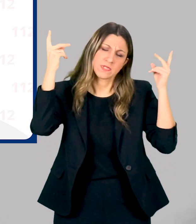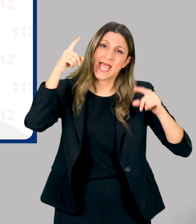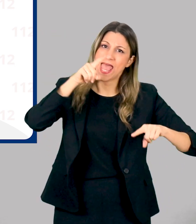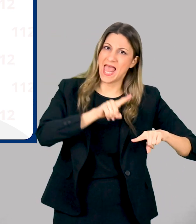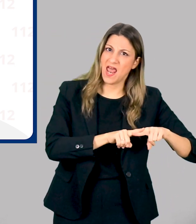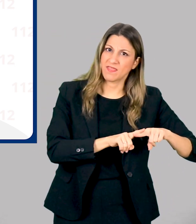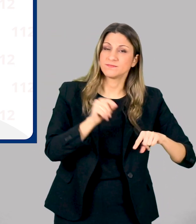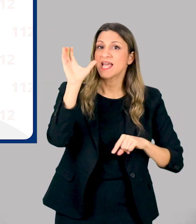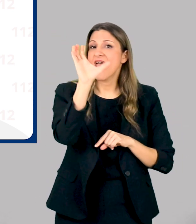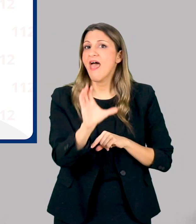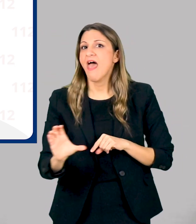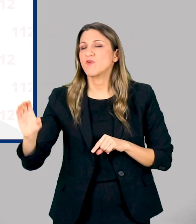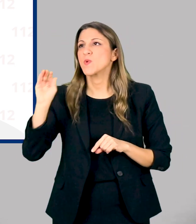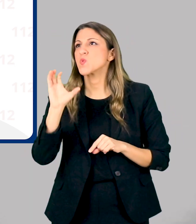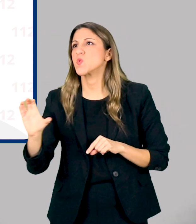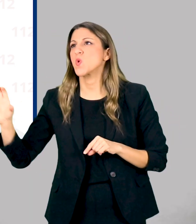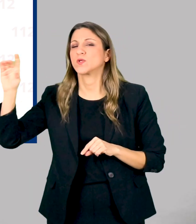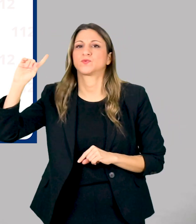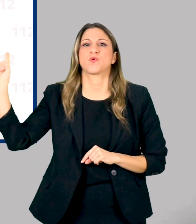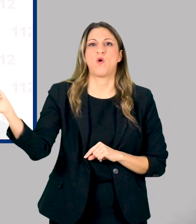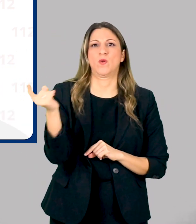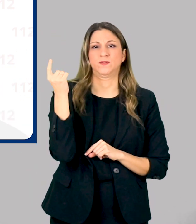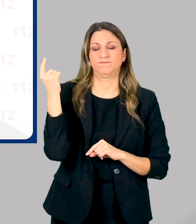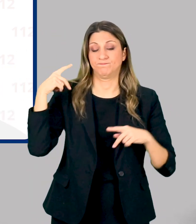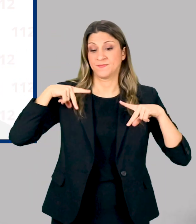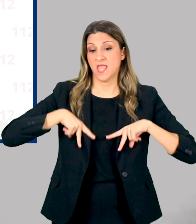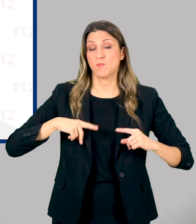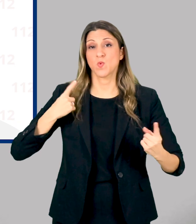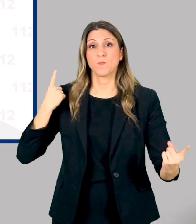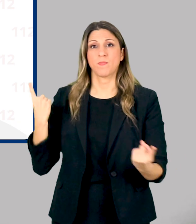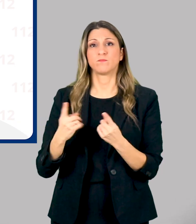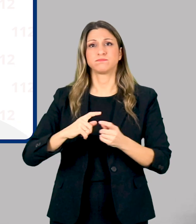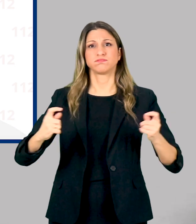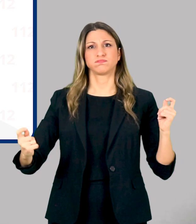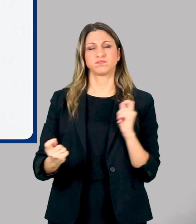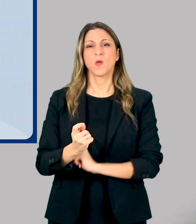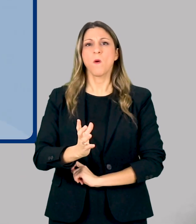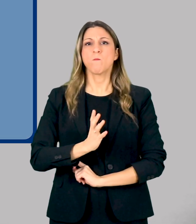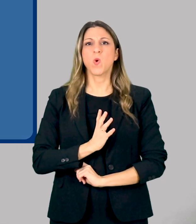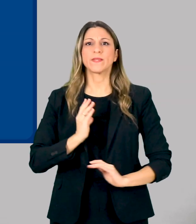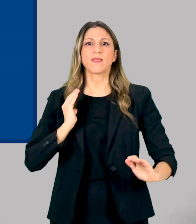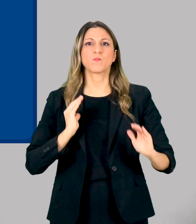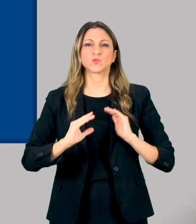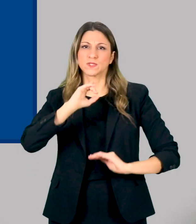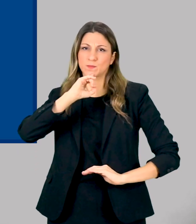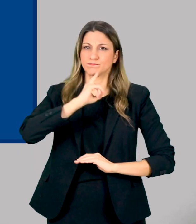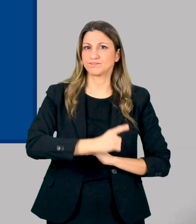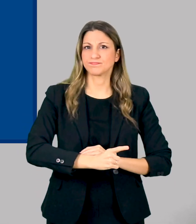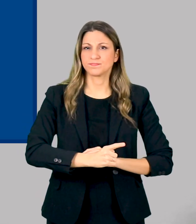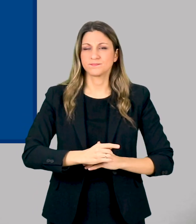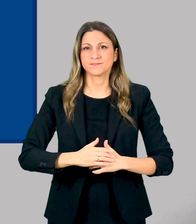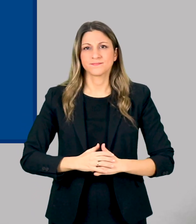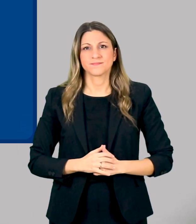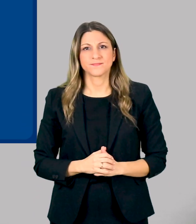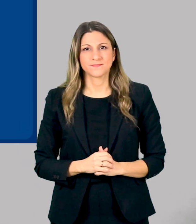καθημερινά, μέρα και νύχτα, στην Ελλάδα και όλες τις χώρες της Ευρωπαϊκής Ένωσης. Υπουργείο Κλιματικής